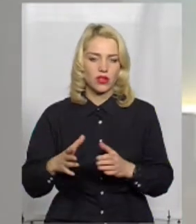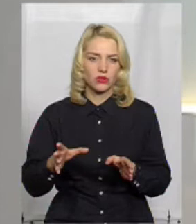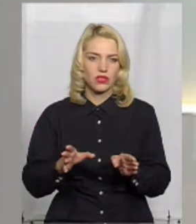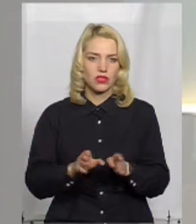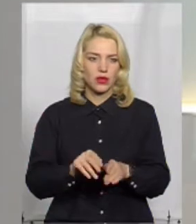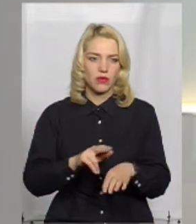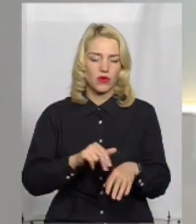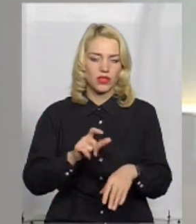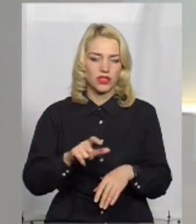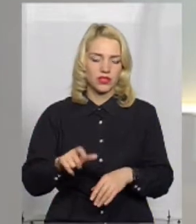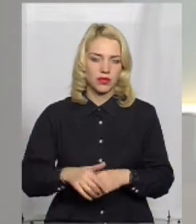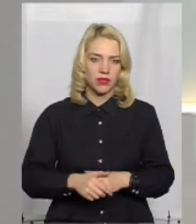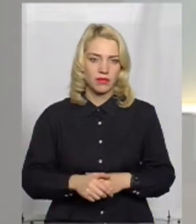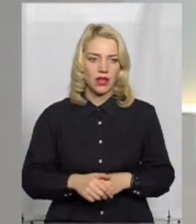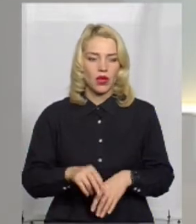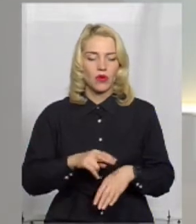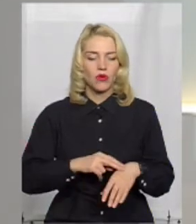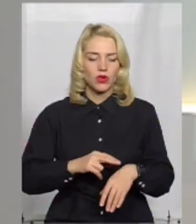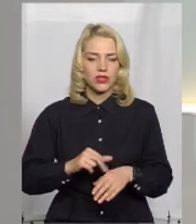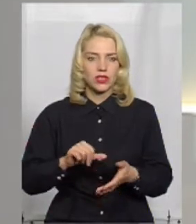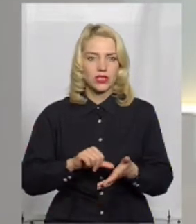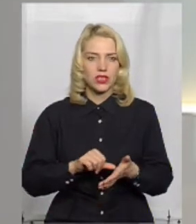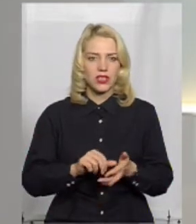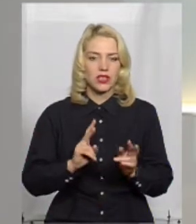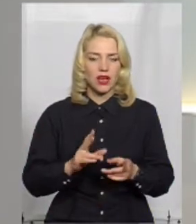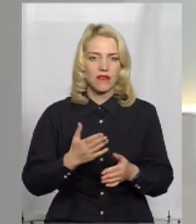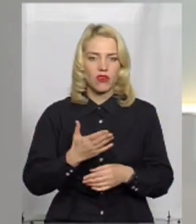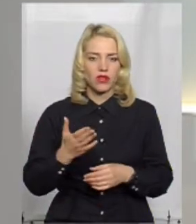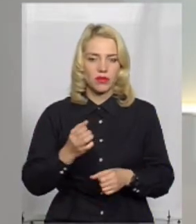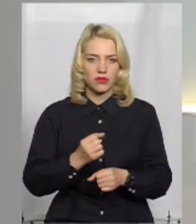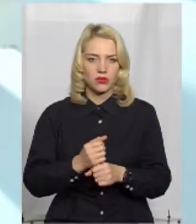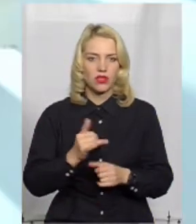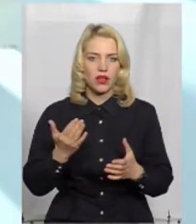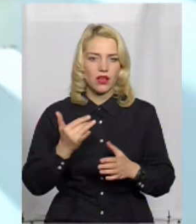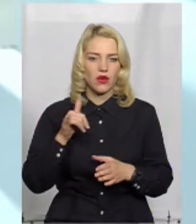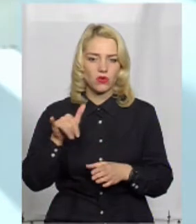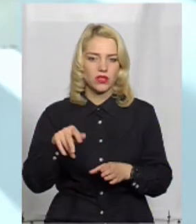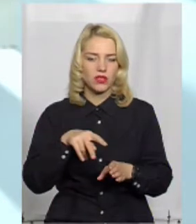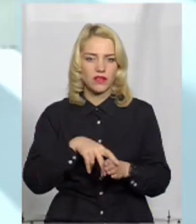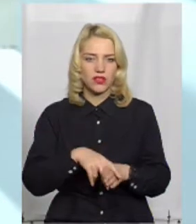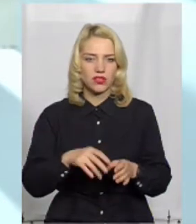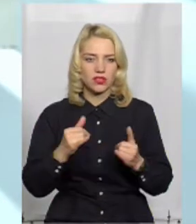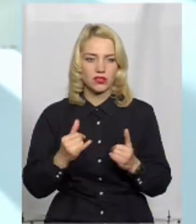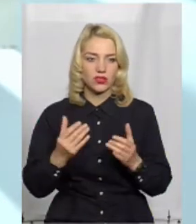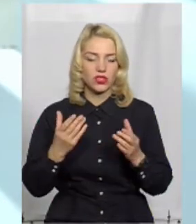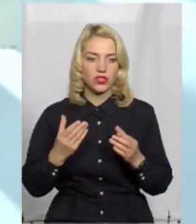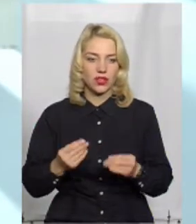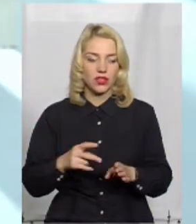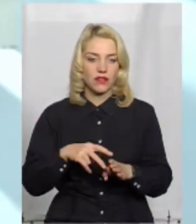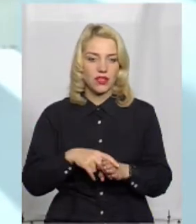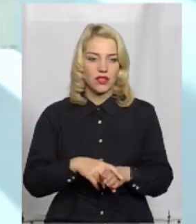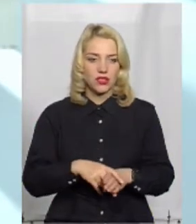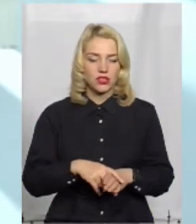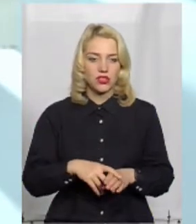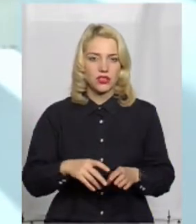Поліцейські, дільничні, як вони працюють, яке у них навантаження? На сьогоднішній день навантаження